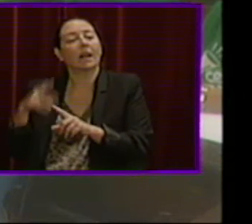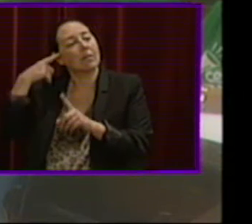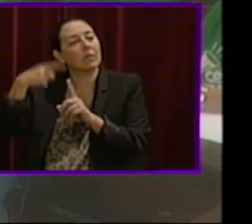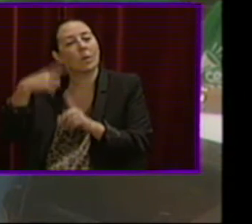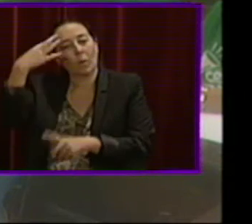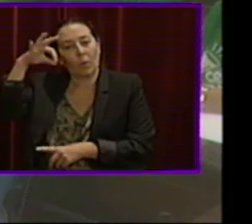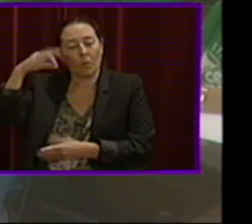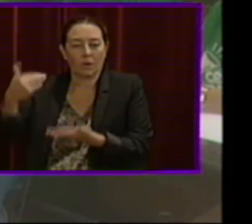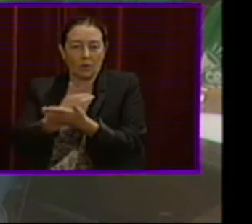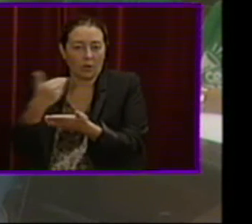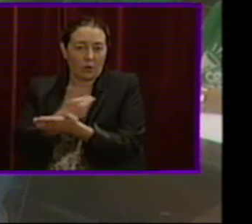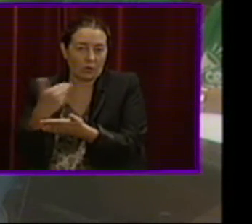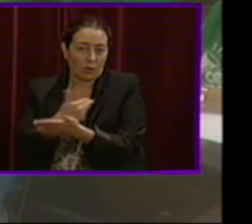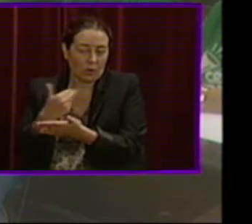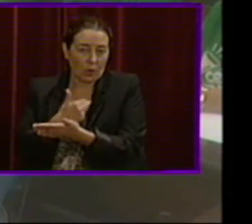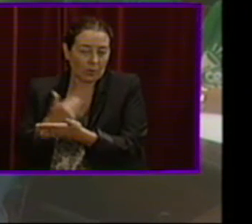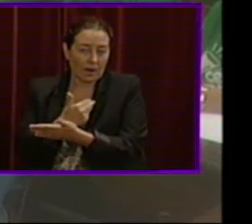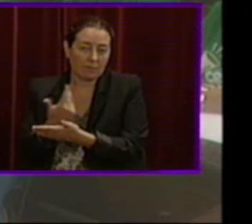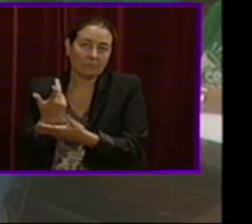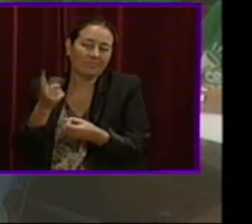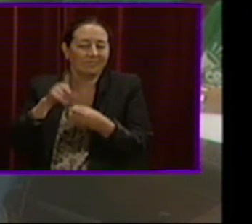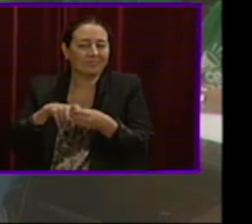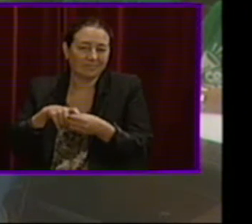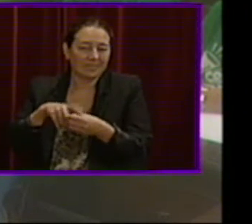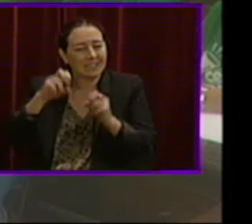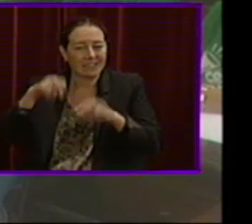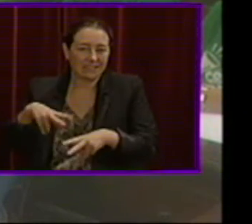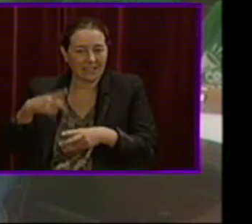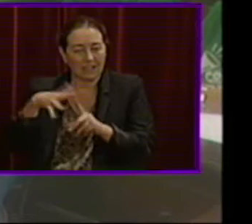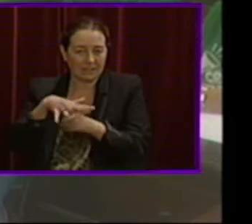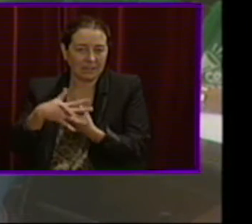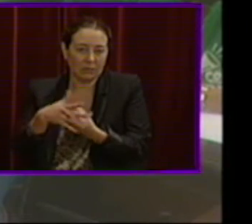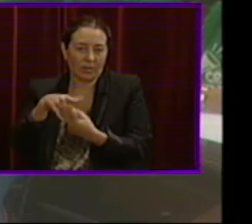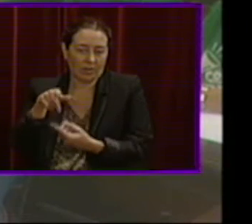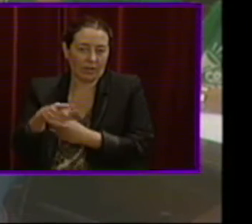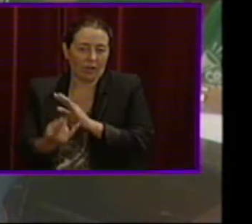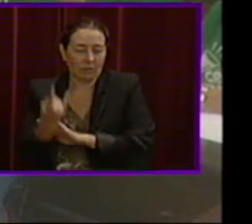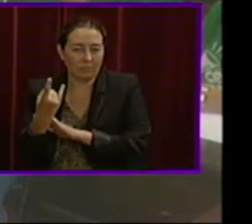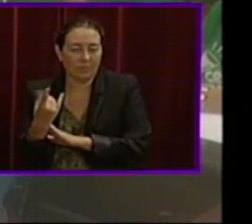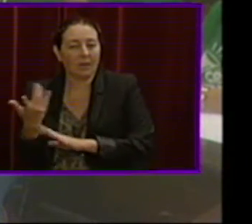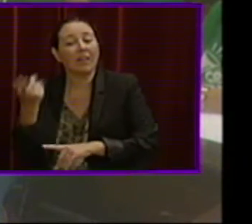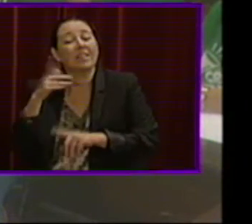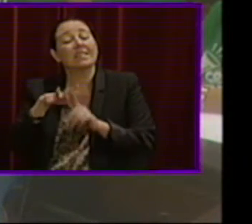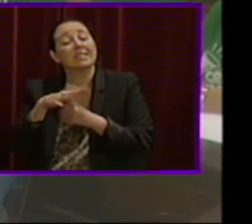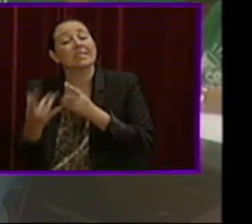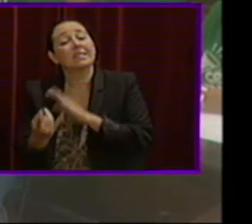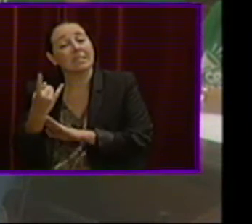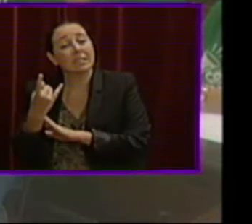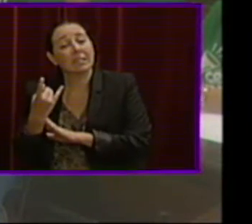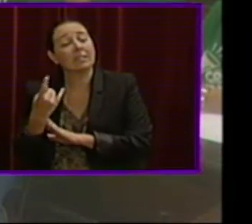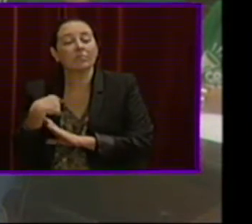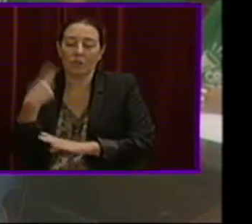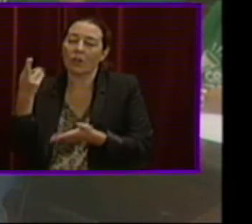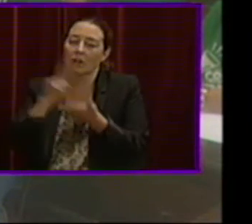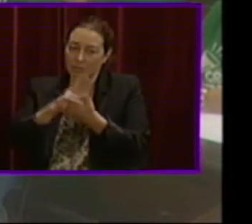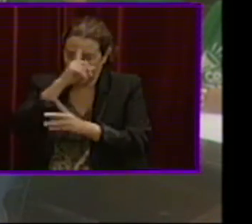exclusivament a cobrar perquè sigui sense implicar-se també en la situació provocada. Provocada, repeteix, i m'agrada recordar